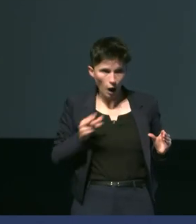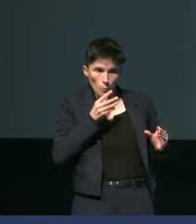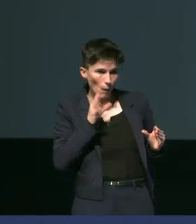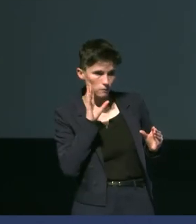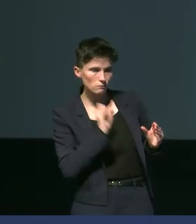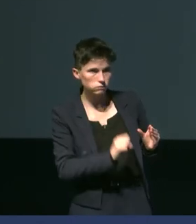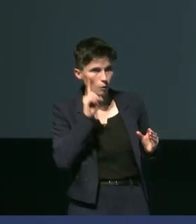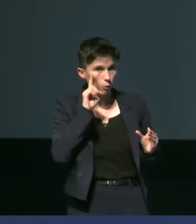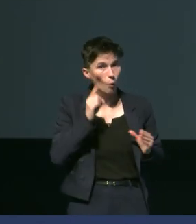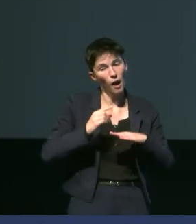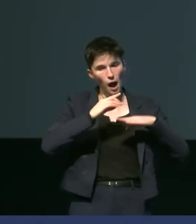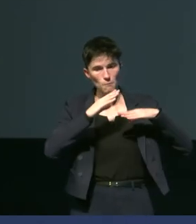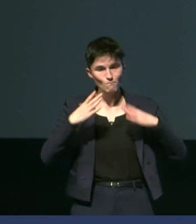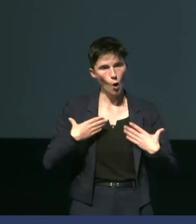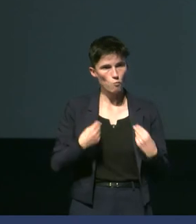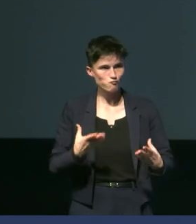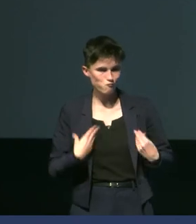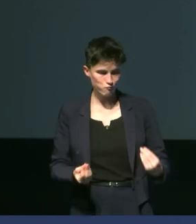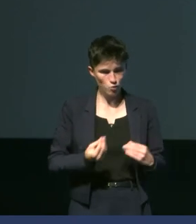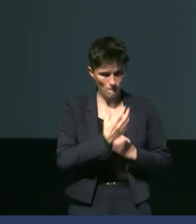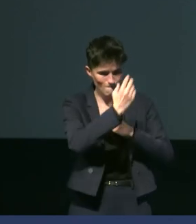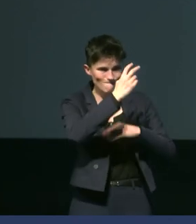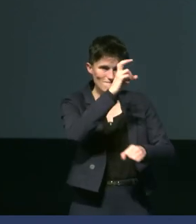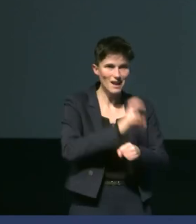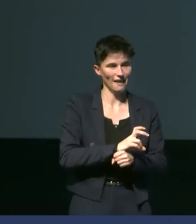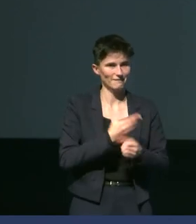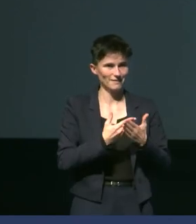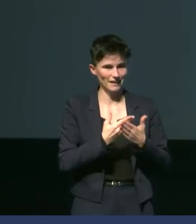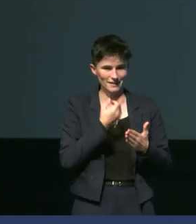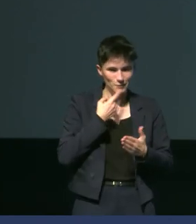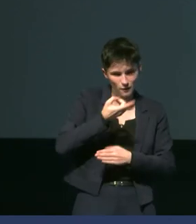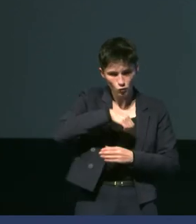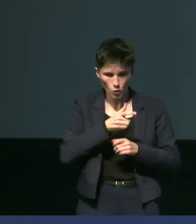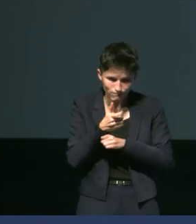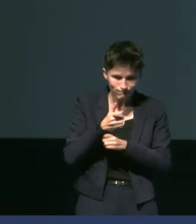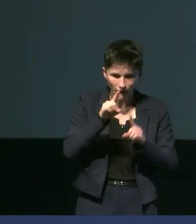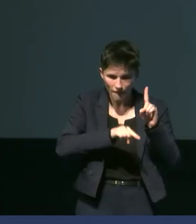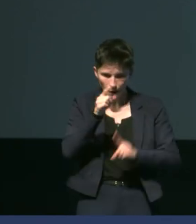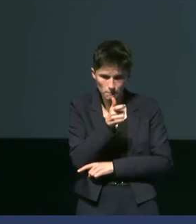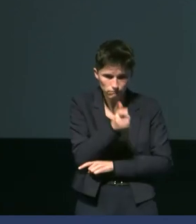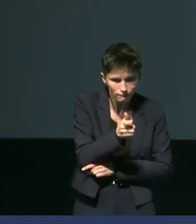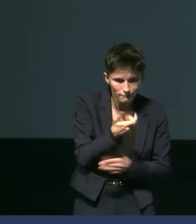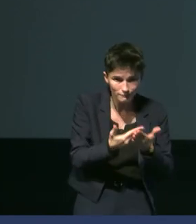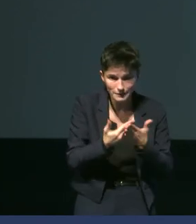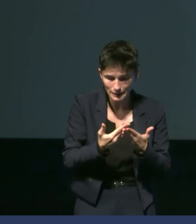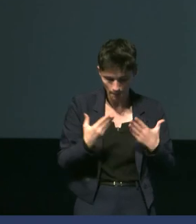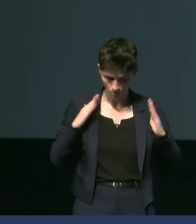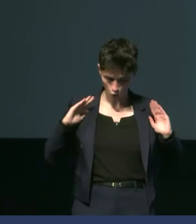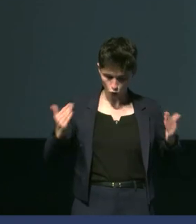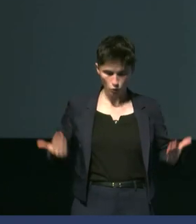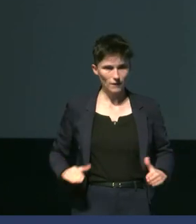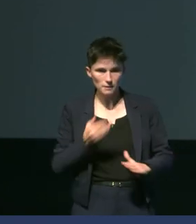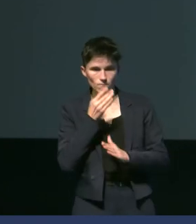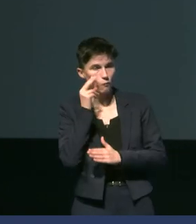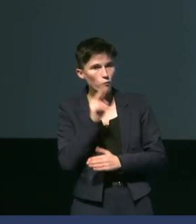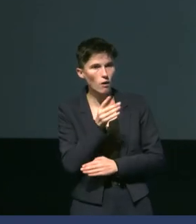retenir cette chaleur de la peau. Sur notre imagerie thermique, on va avoir une température qui va être moins importante et qui va nous traduire